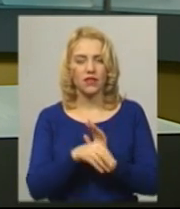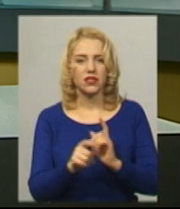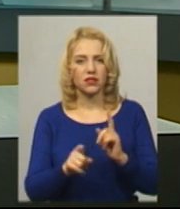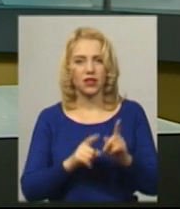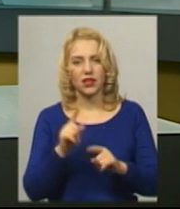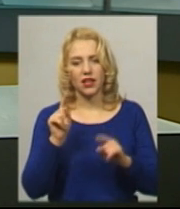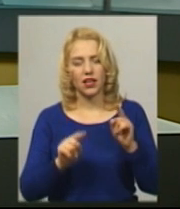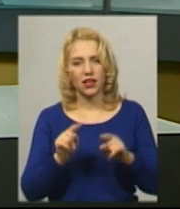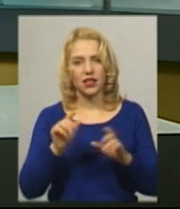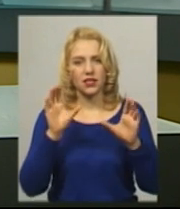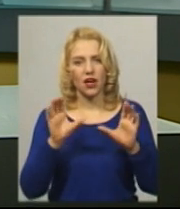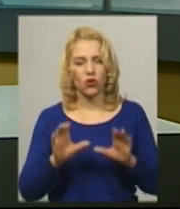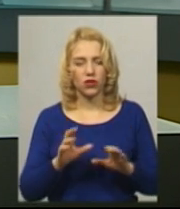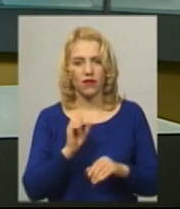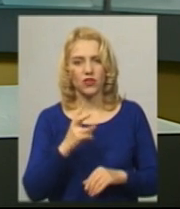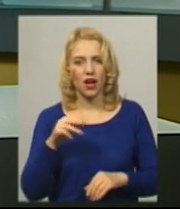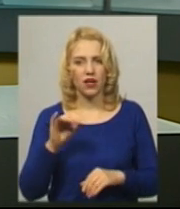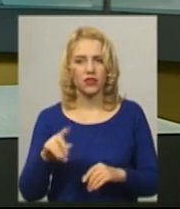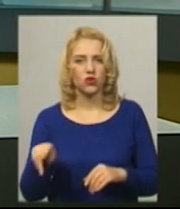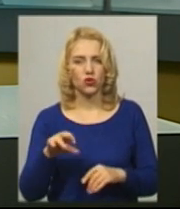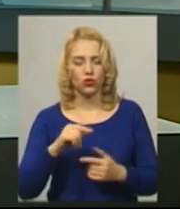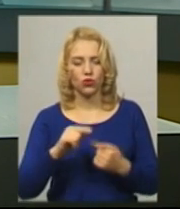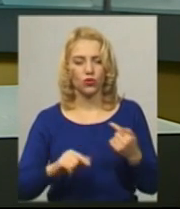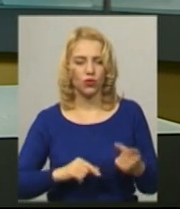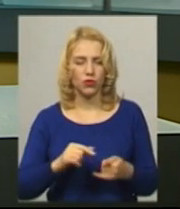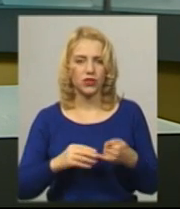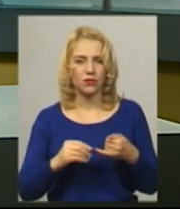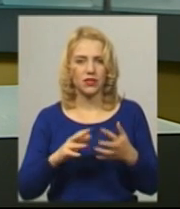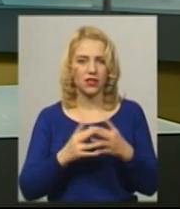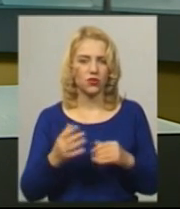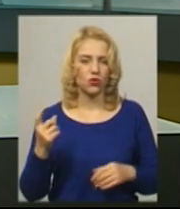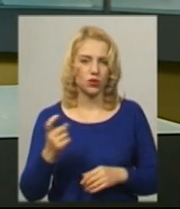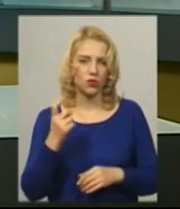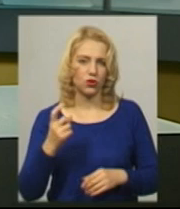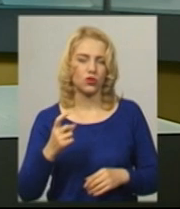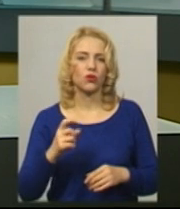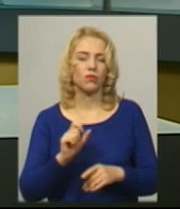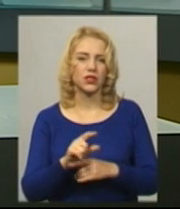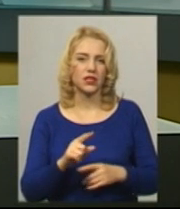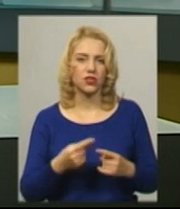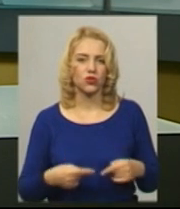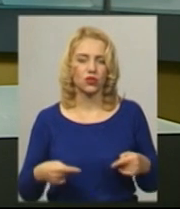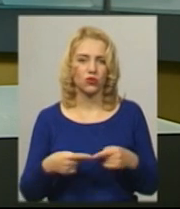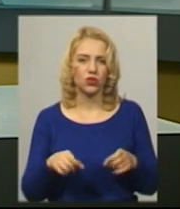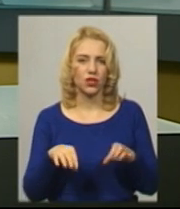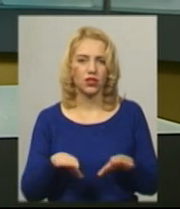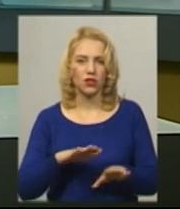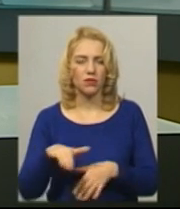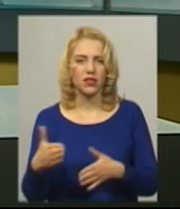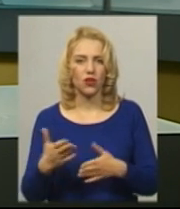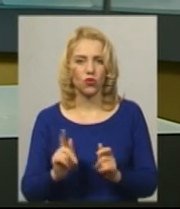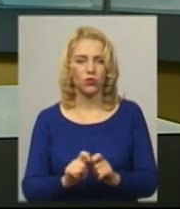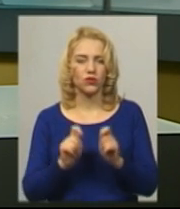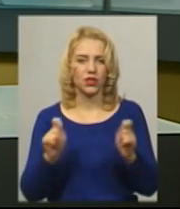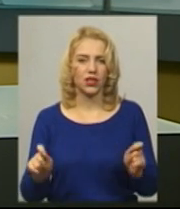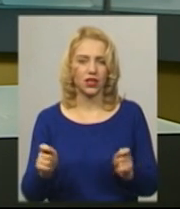деяких законодавчих актів України щодо обігу земельці сільськогосподарського призначення. Остаточне рішення, після якого відкриють